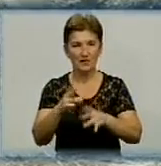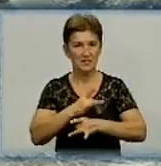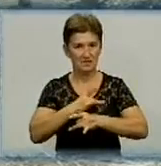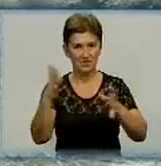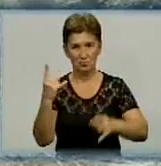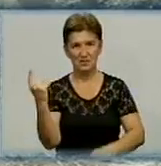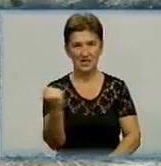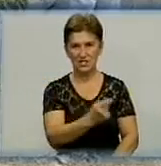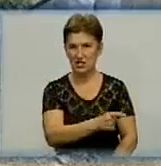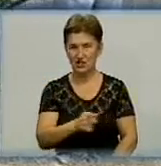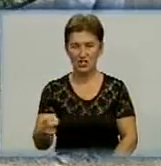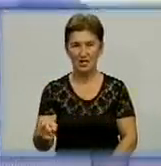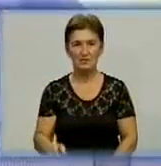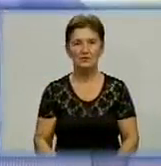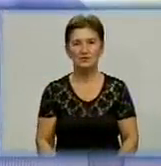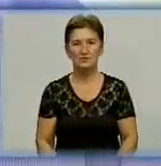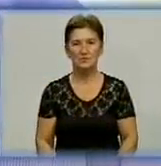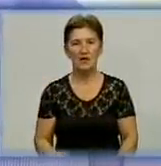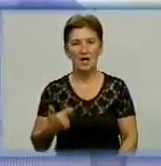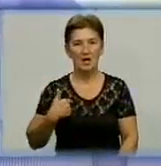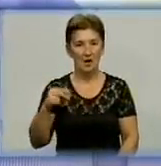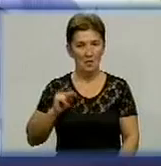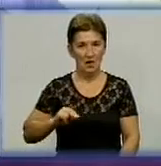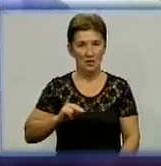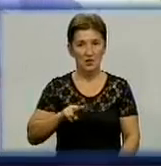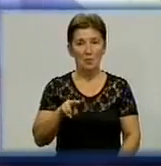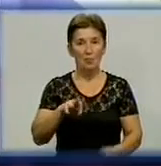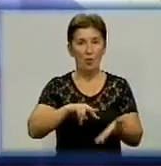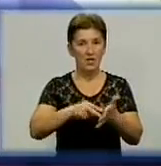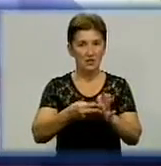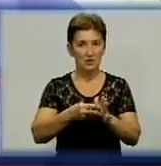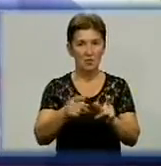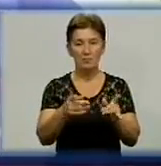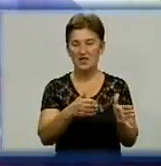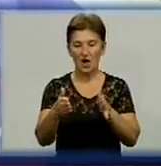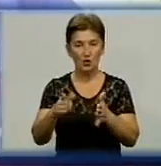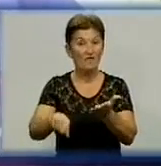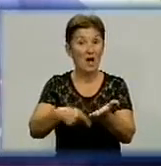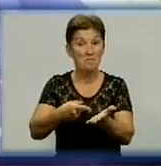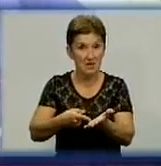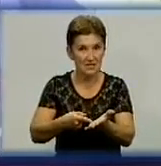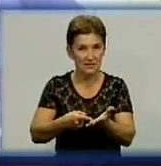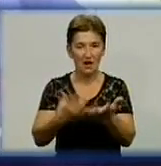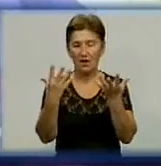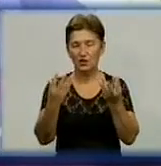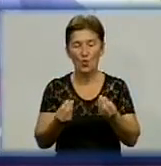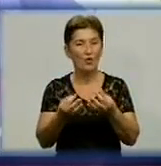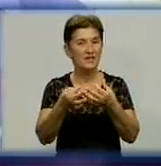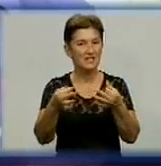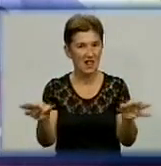тижня. Ми працюємо згідно плану. Підготовка міста до Дня Незалежності.